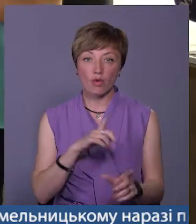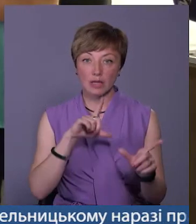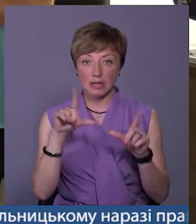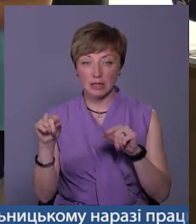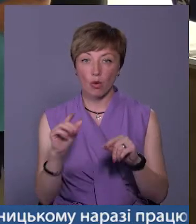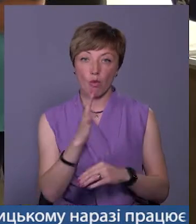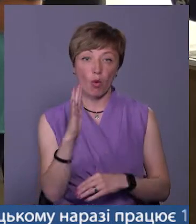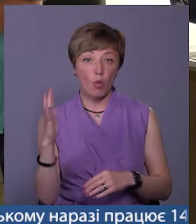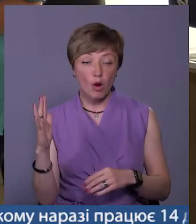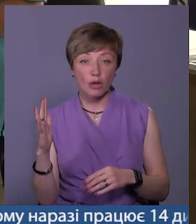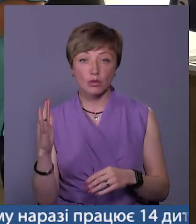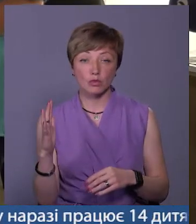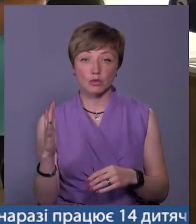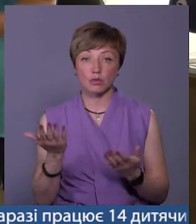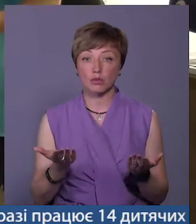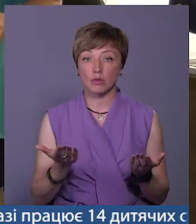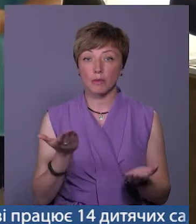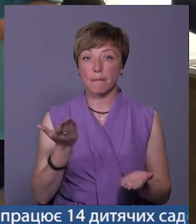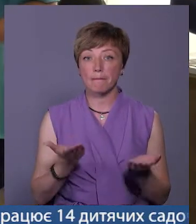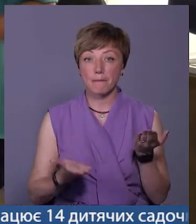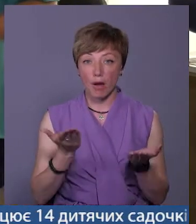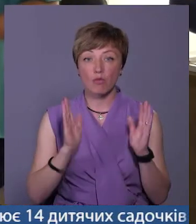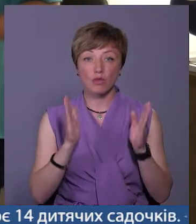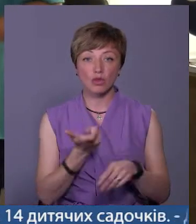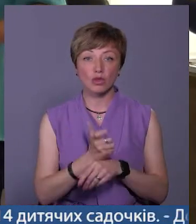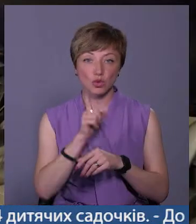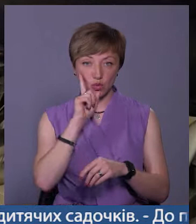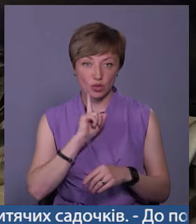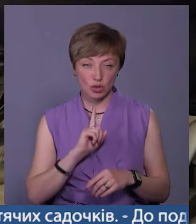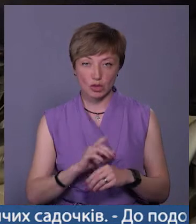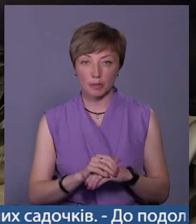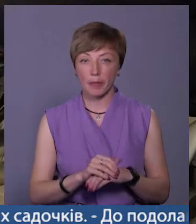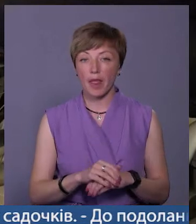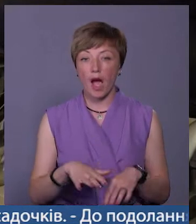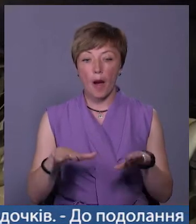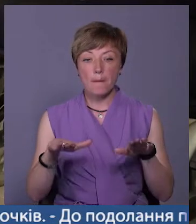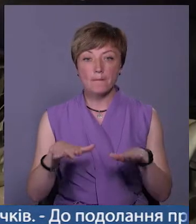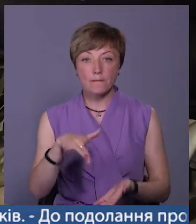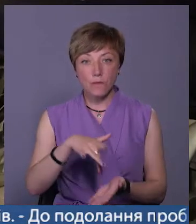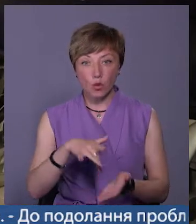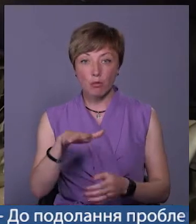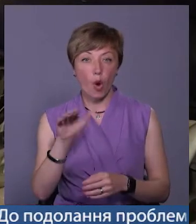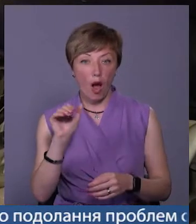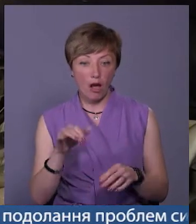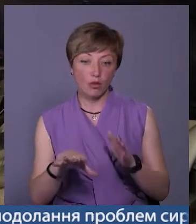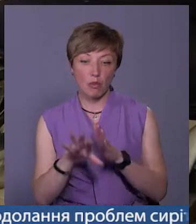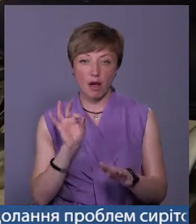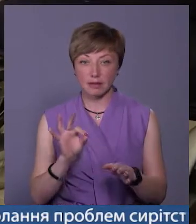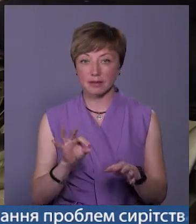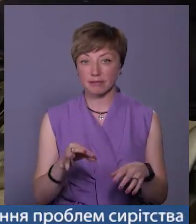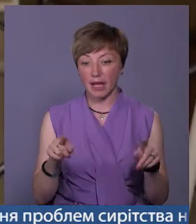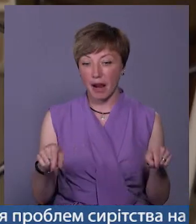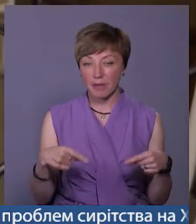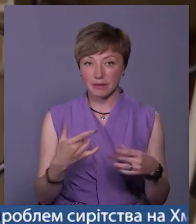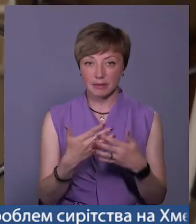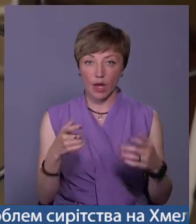прогулянку, то, мабуть, буде зручніше з ножками. Пункт прокату, де можна обрати засоби реабілітації для людей з